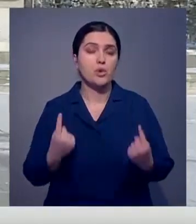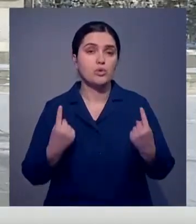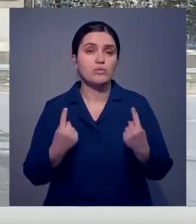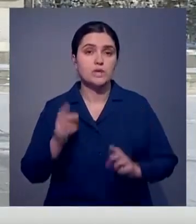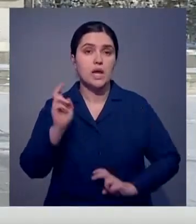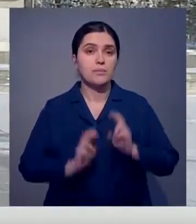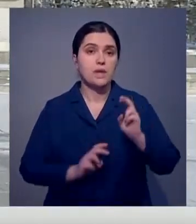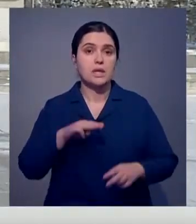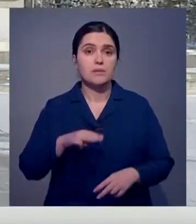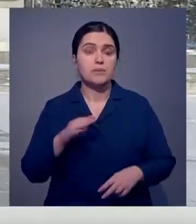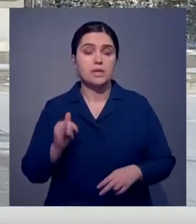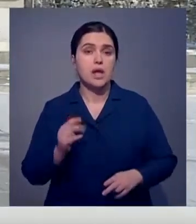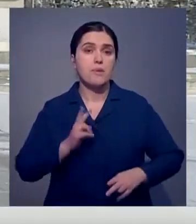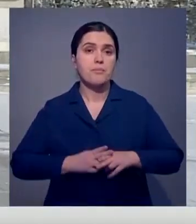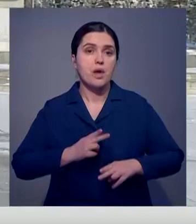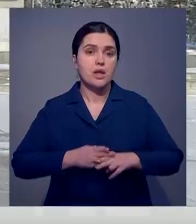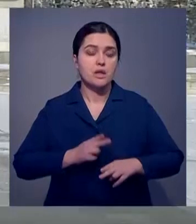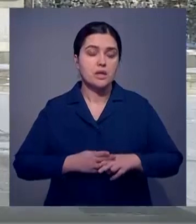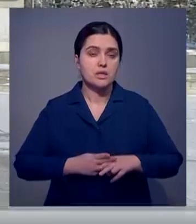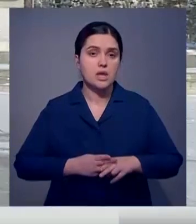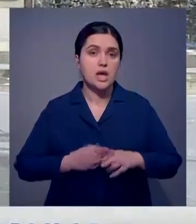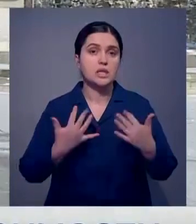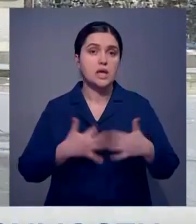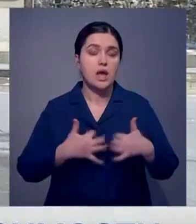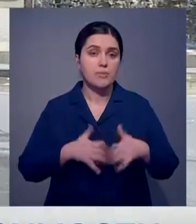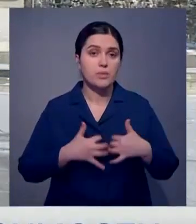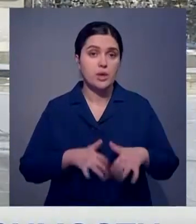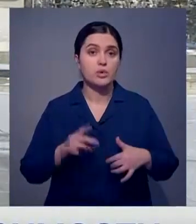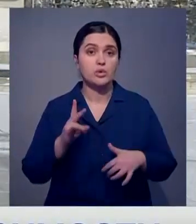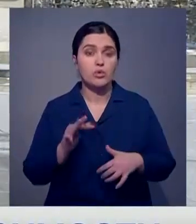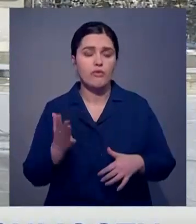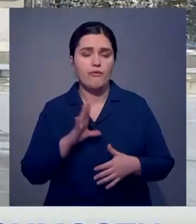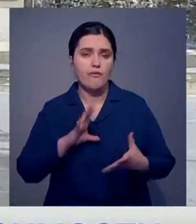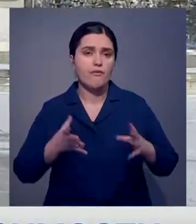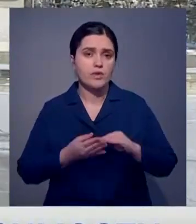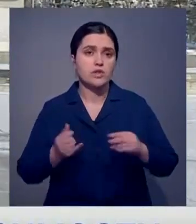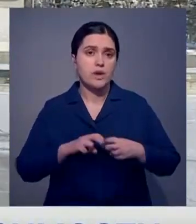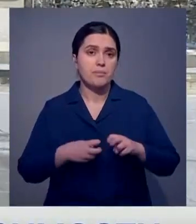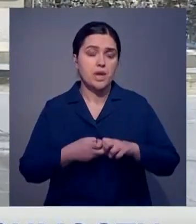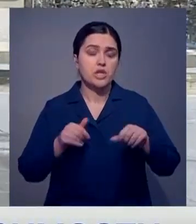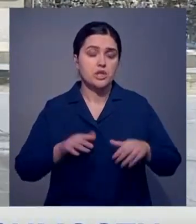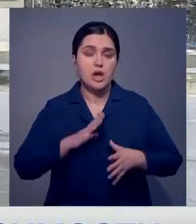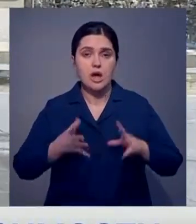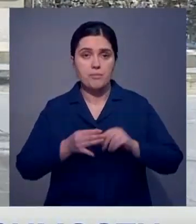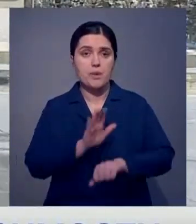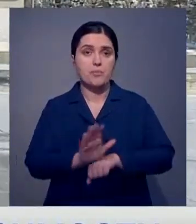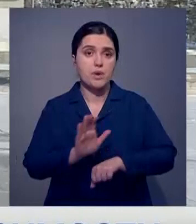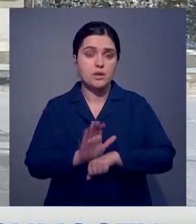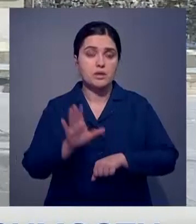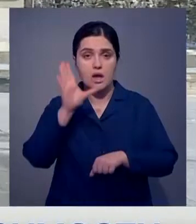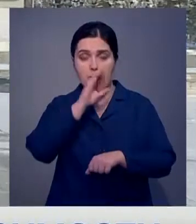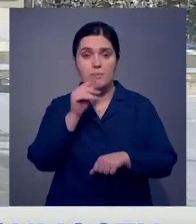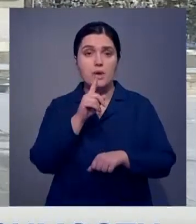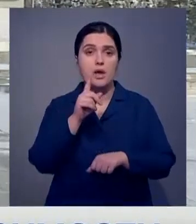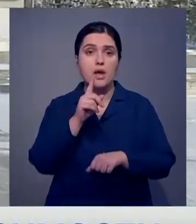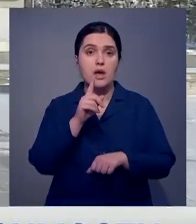региона, в Тимиртаусском металлургическом комбинате. Но на сегодня все проблемы решены, и объемы производства наверстаны. А за